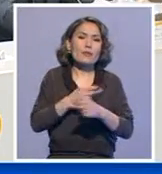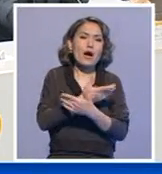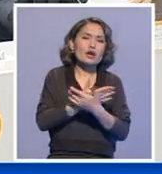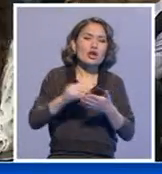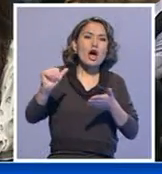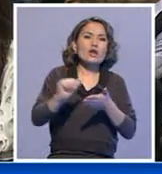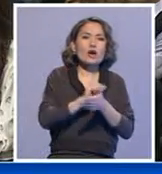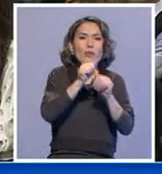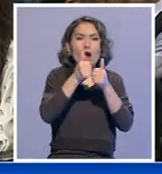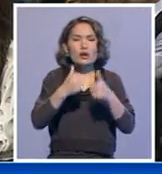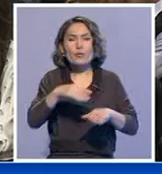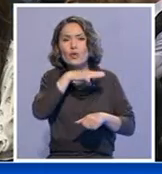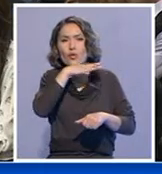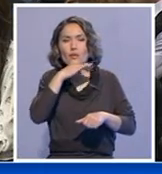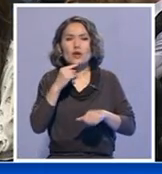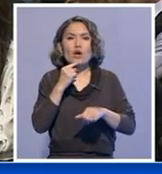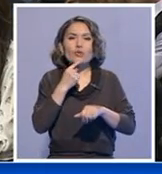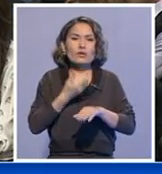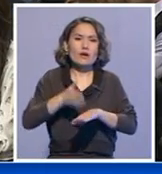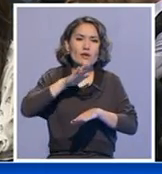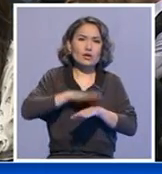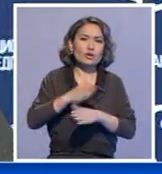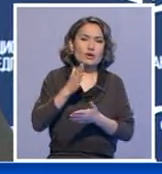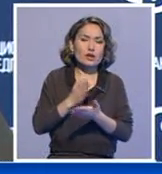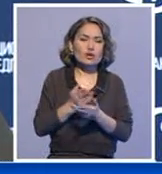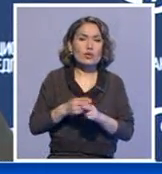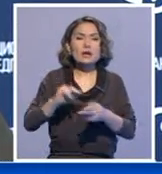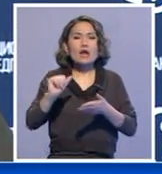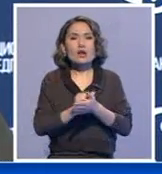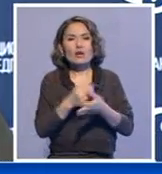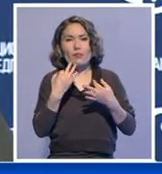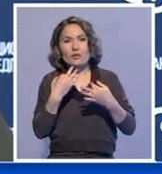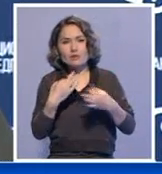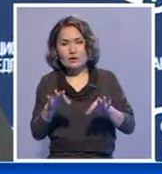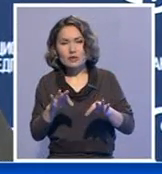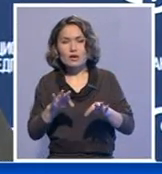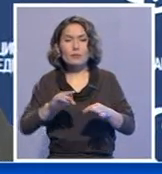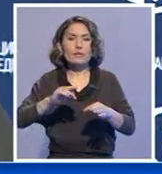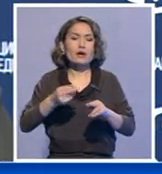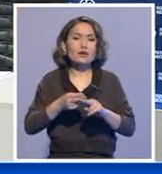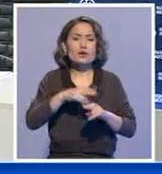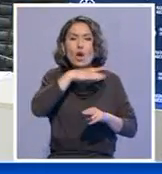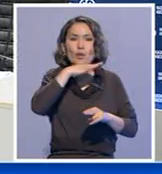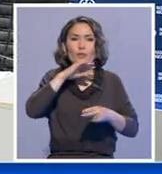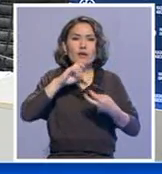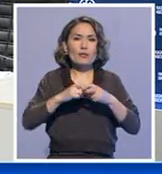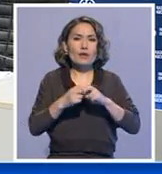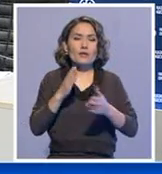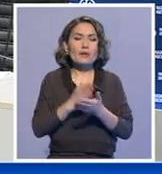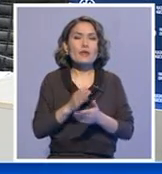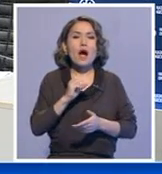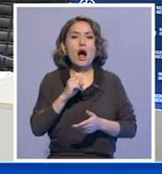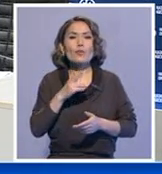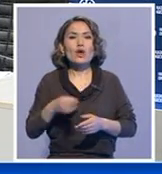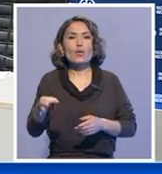өткізу жертелімдерінің мақсатты қолданылуын өзгертуге рухсат беру кезіндегі кедерілерге қатысты. Мәселен, Ақмыл облысының мемлекеттік